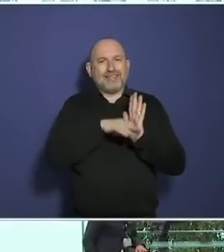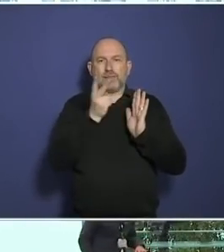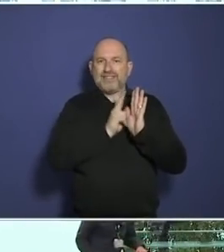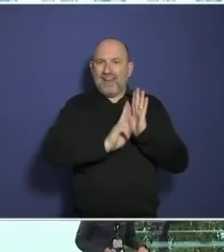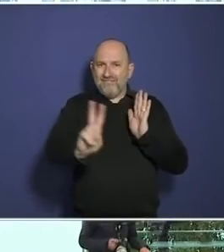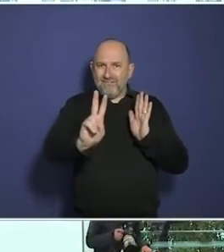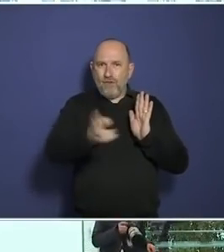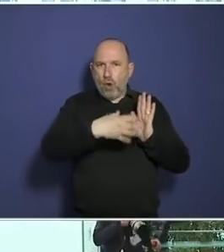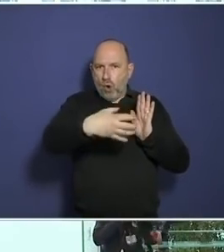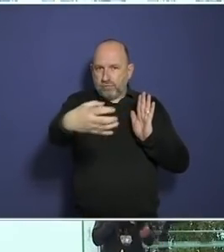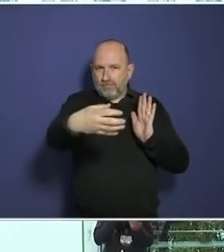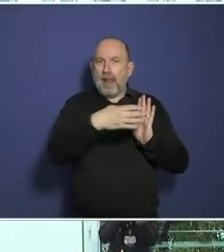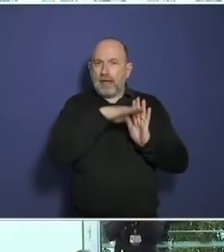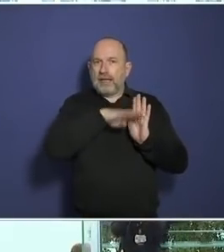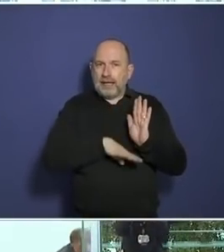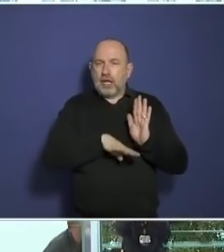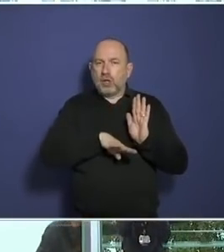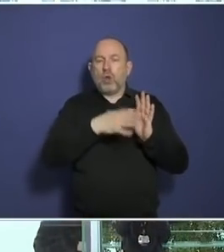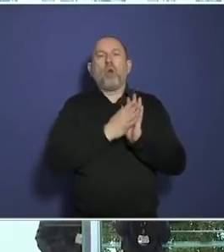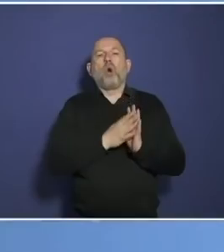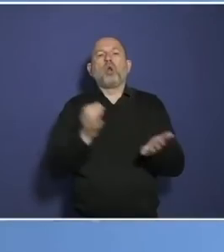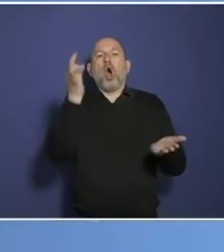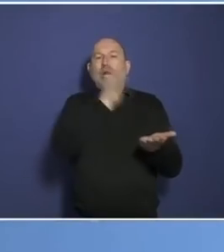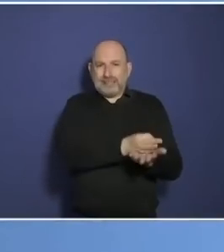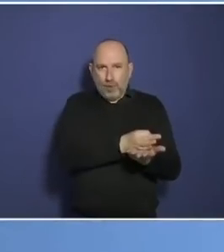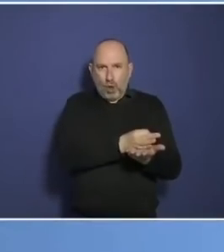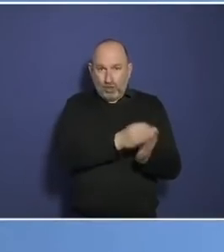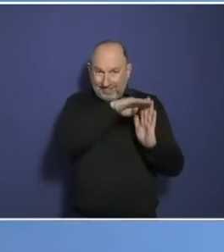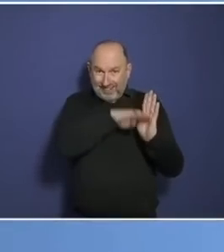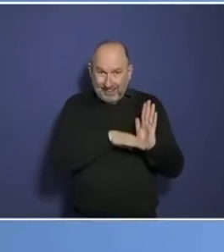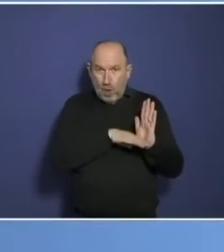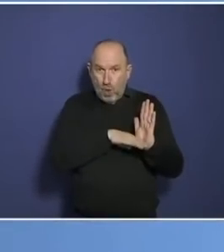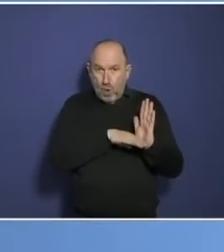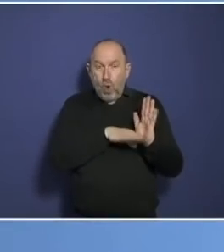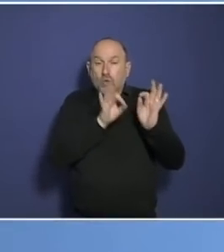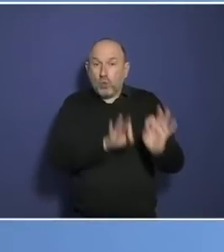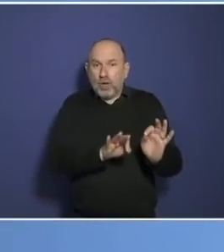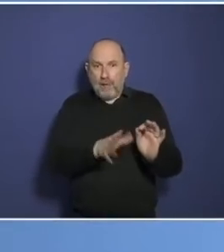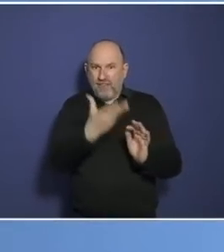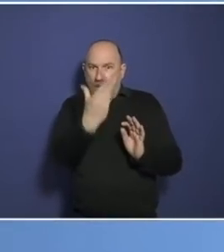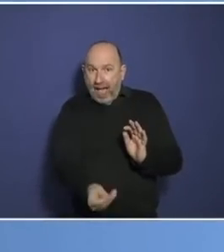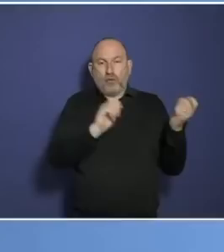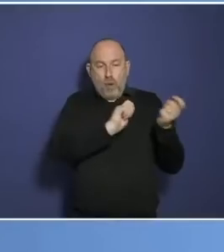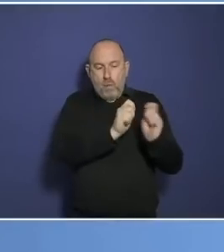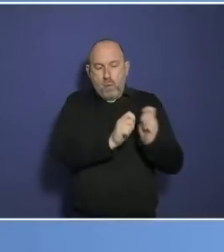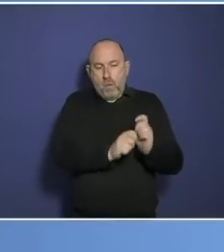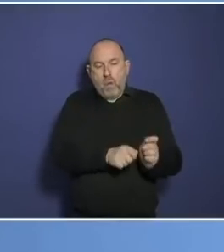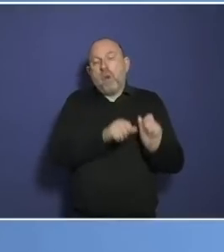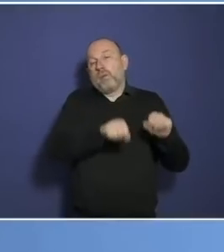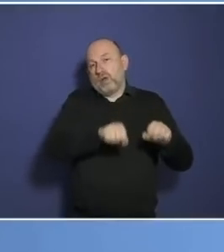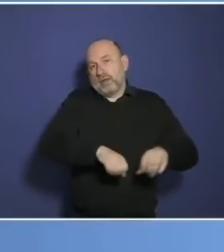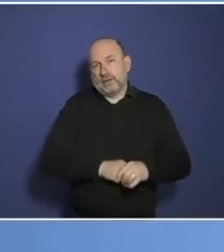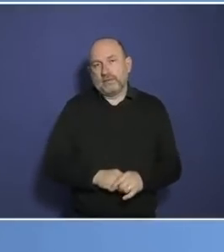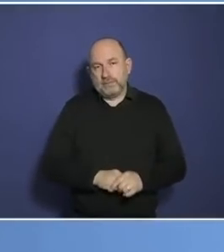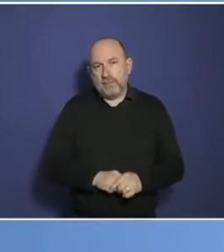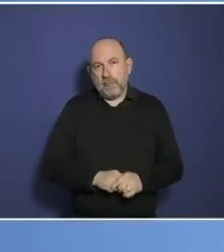Journalisten. Es ist schon ziemlich dreist, sich dann hier so hinzustellen und so zu tun, als habe es diese 180 Grad Wende gar nicht gegeben. Mit